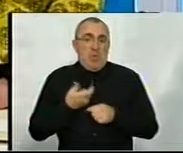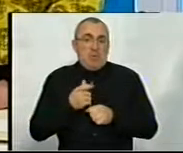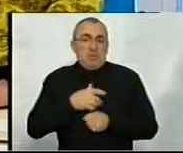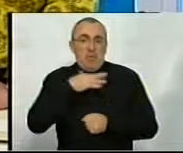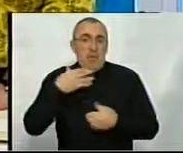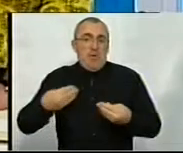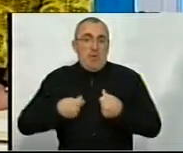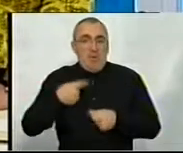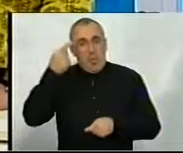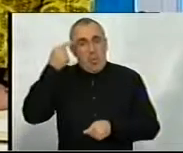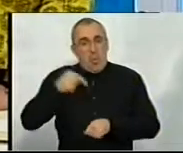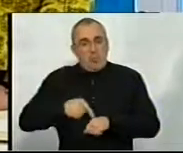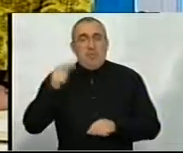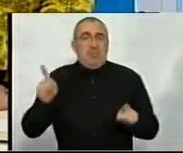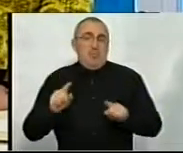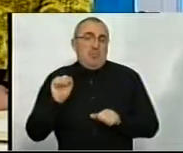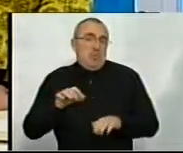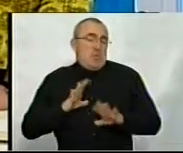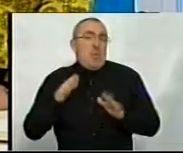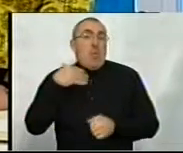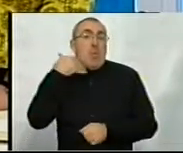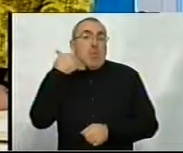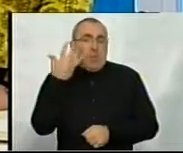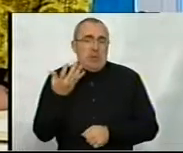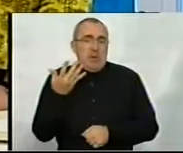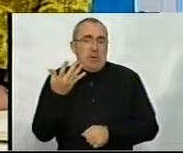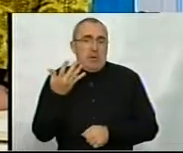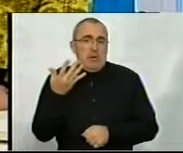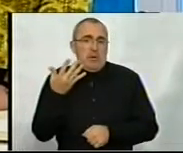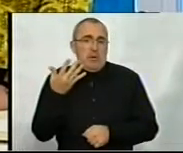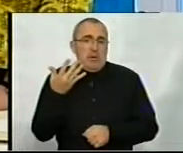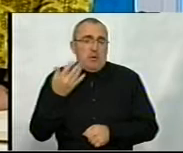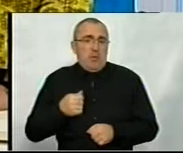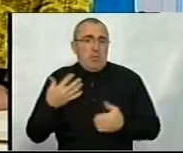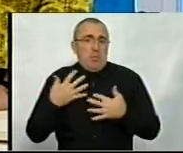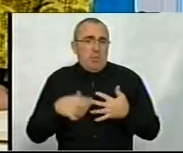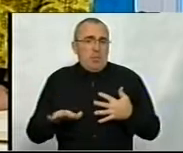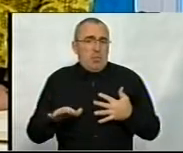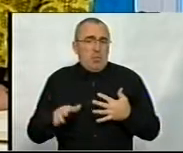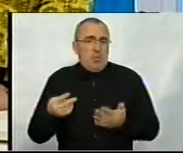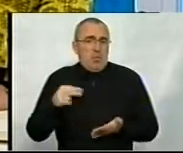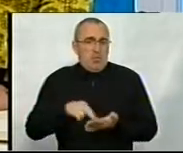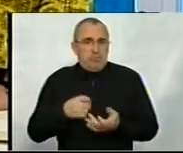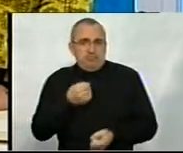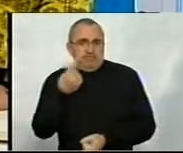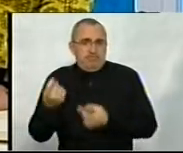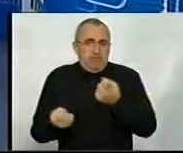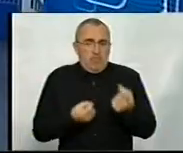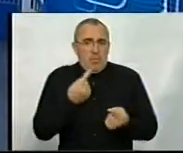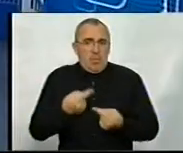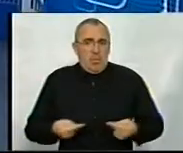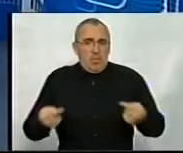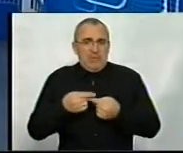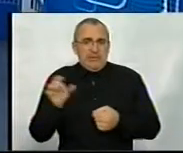влияло. Зробила, ну, наверное, тогда, когда, ну, уже стали проявляться, ну, конкретно